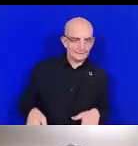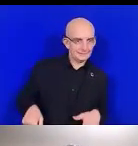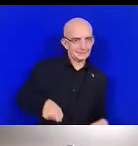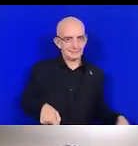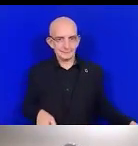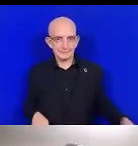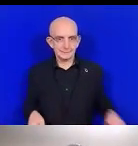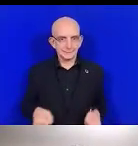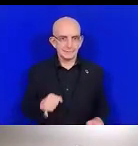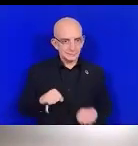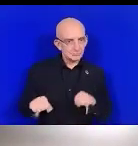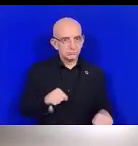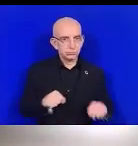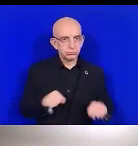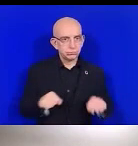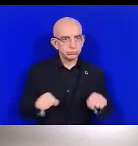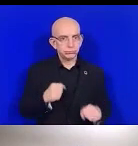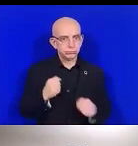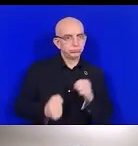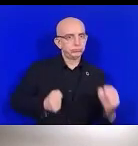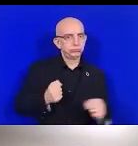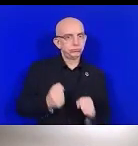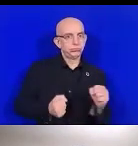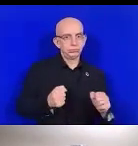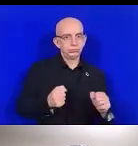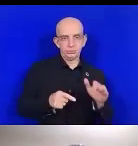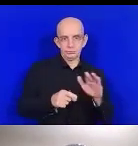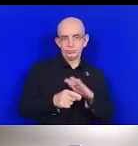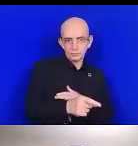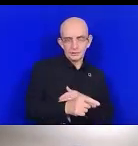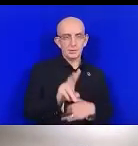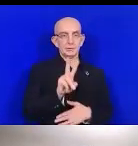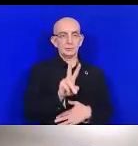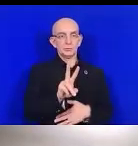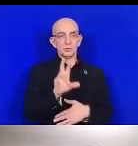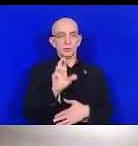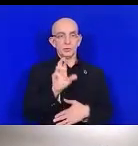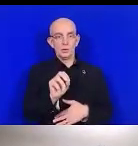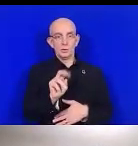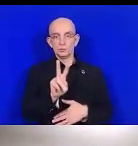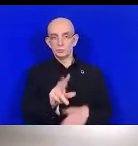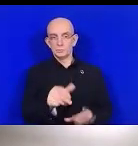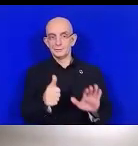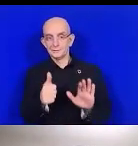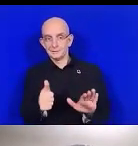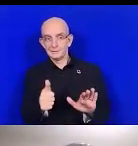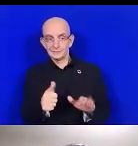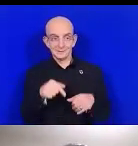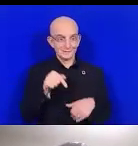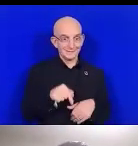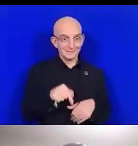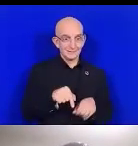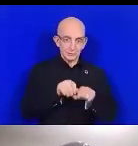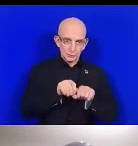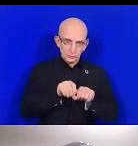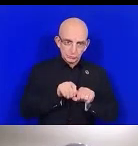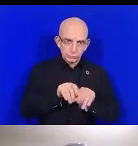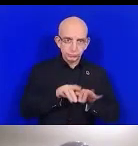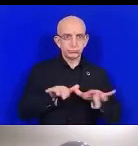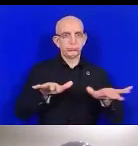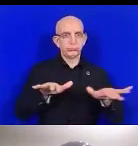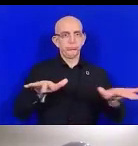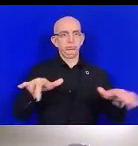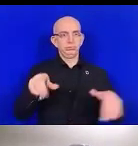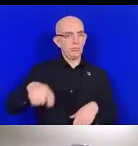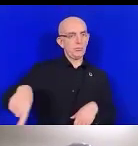d'avoir un impact dans les zones urbaines et rurales. Il sera question pour nous de promouvoir l'inclusivité. Pour